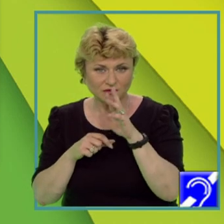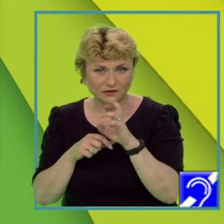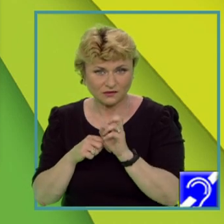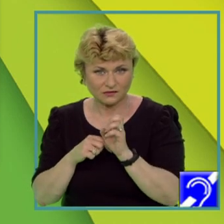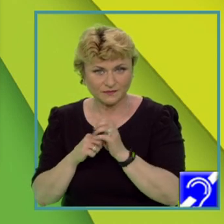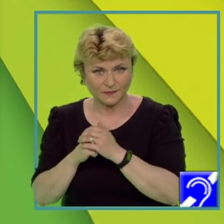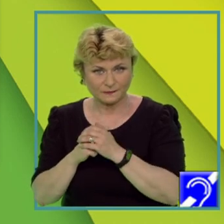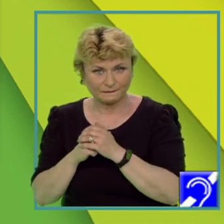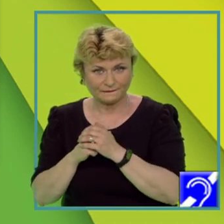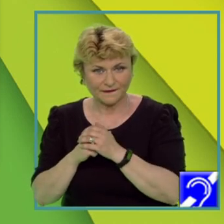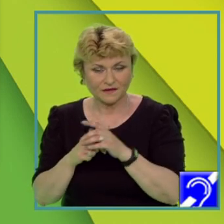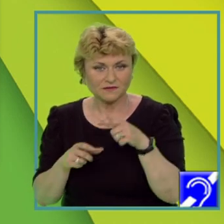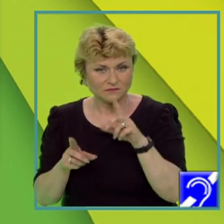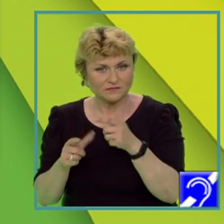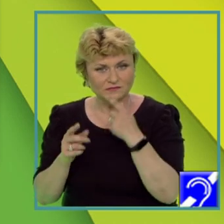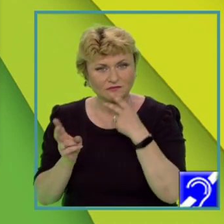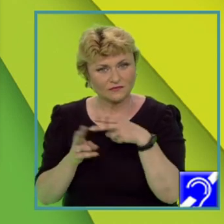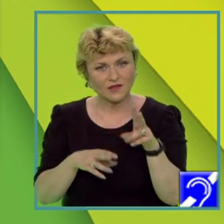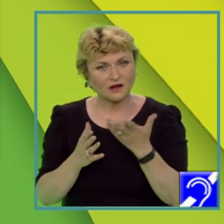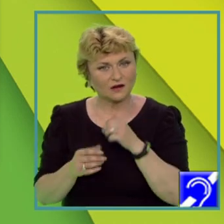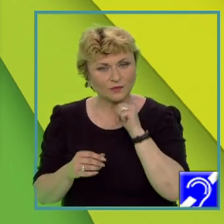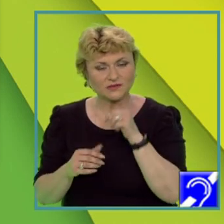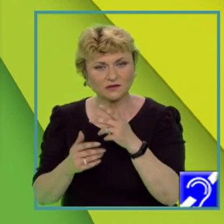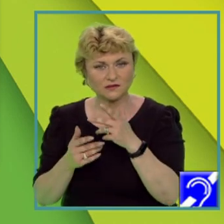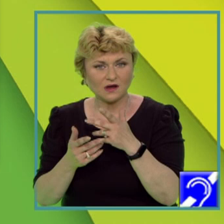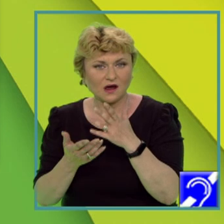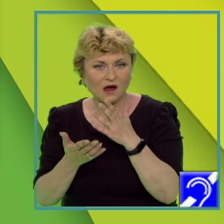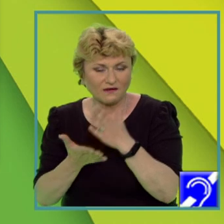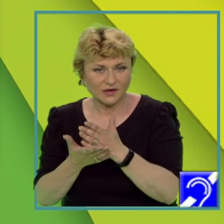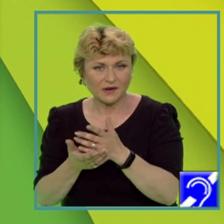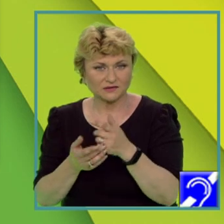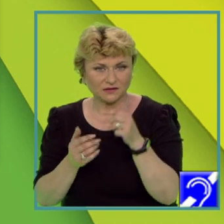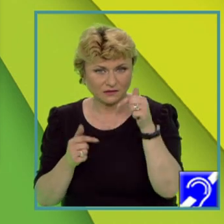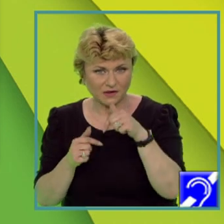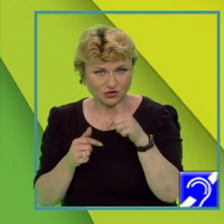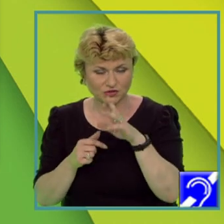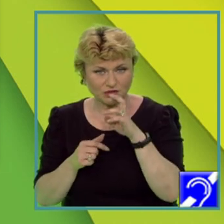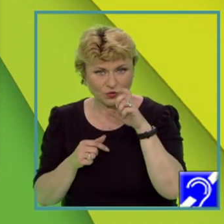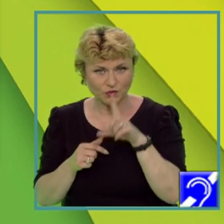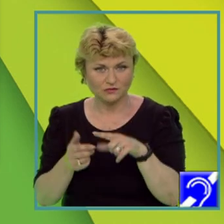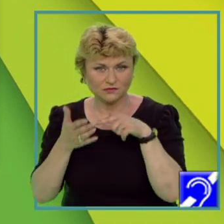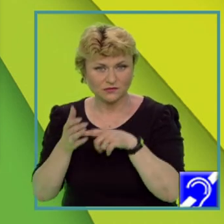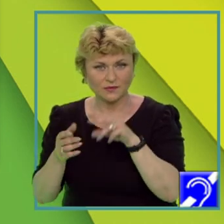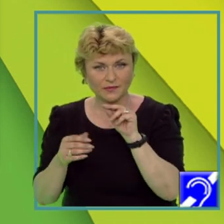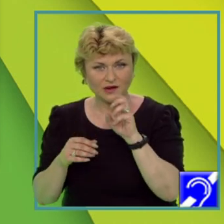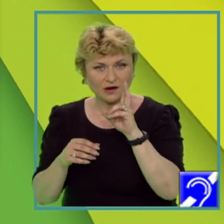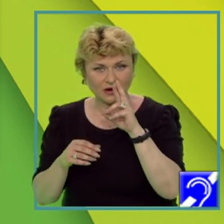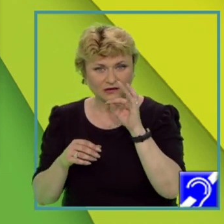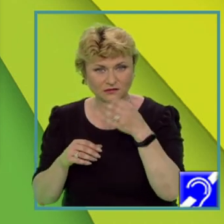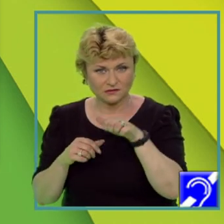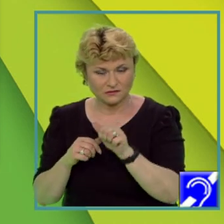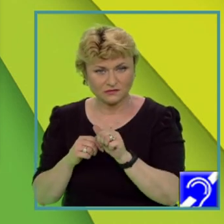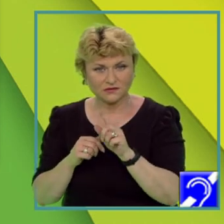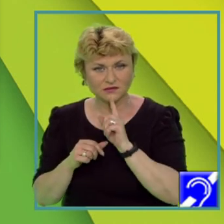examen răspunsurile corecte care completează afirmațiile de mai jos. Râul marcat pe hartă cu numărul 10 se